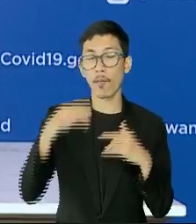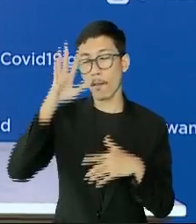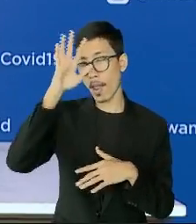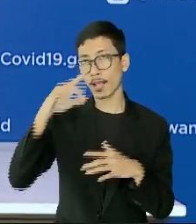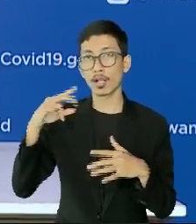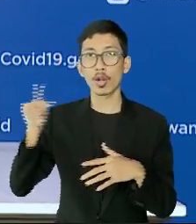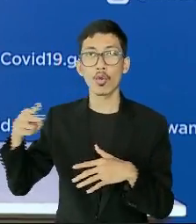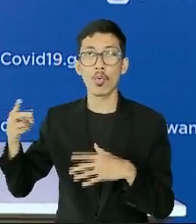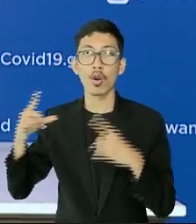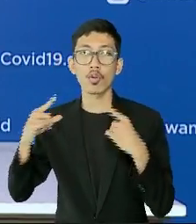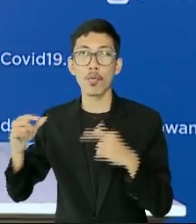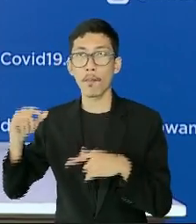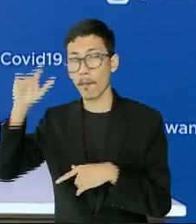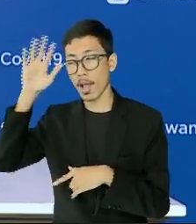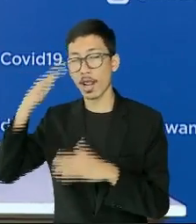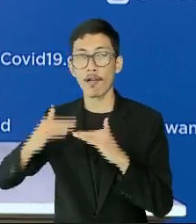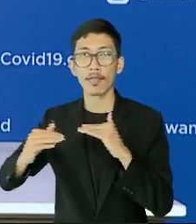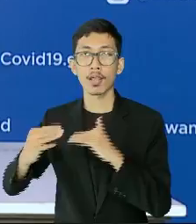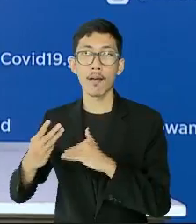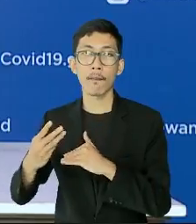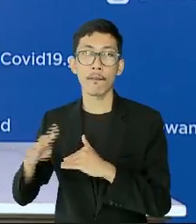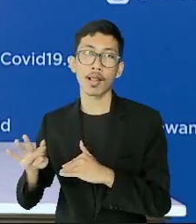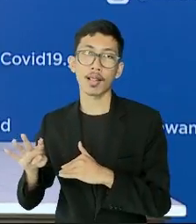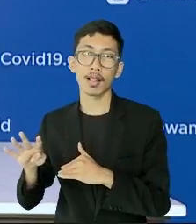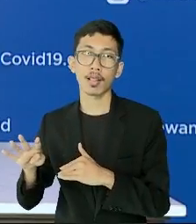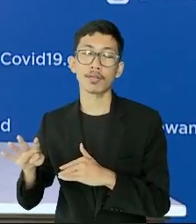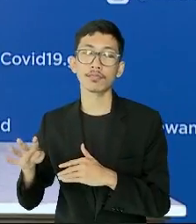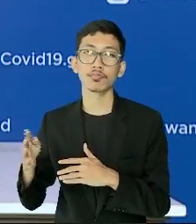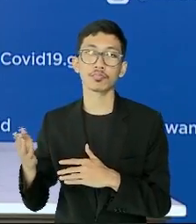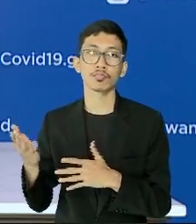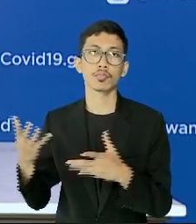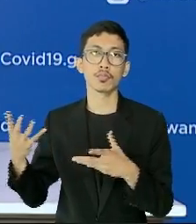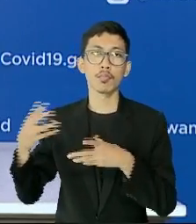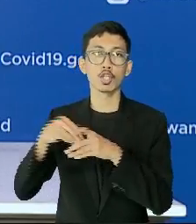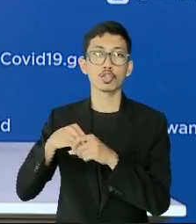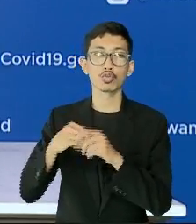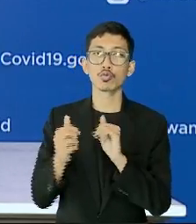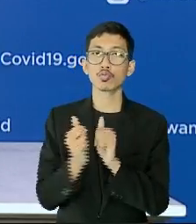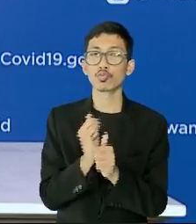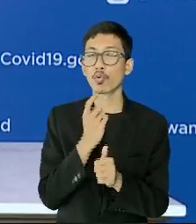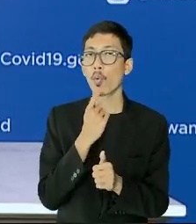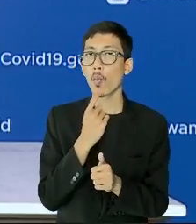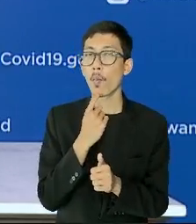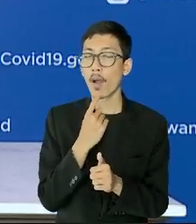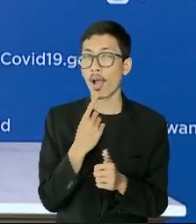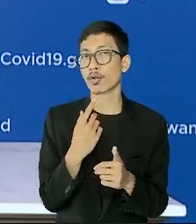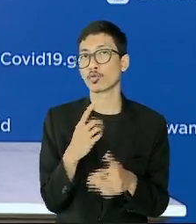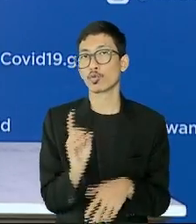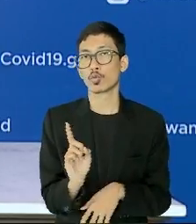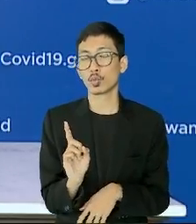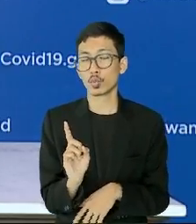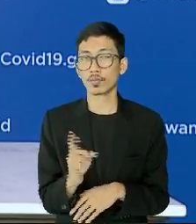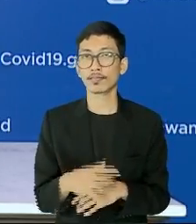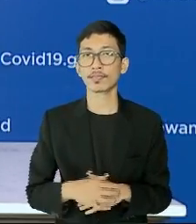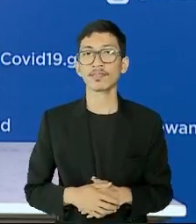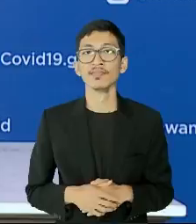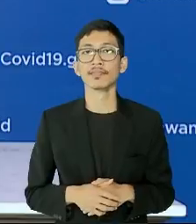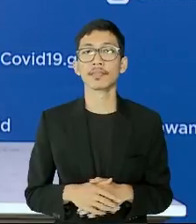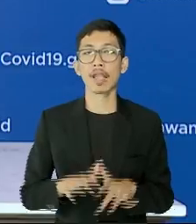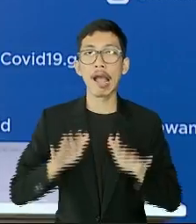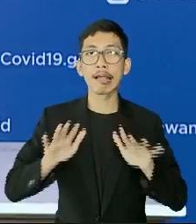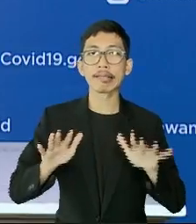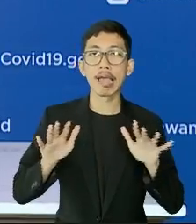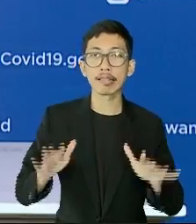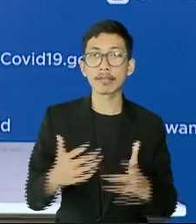non-Jawa Bali level 3 dan 4 ini merupakan bagian dari uji coba pelonggaran mobilitas dengan prinsip kehati